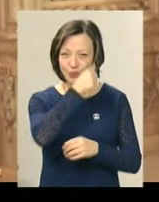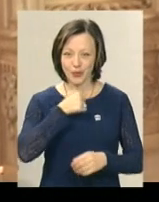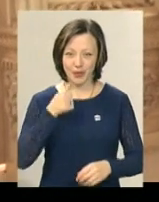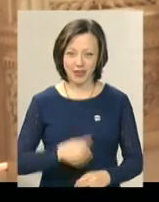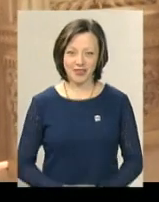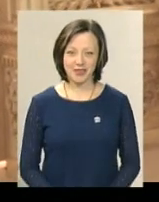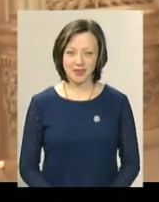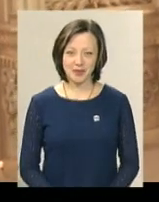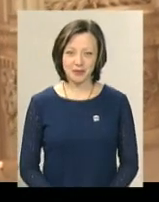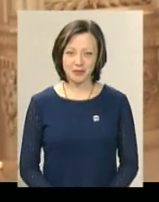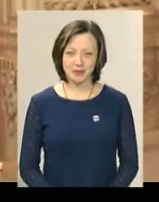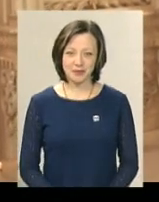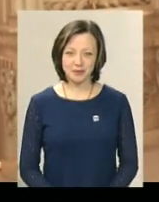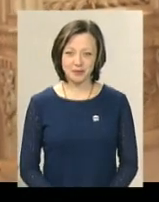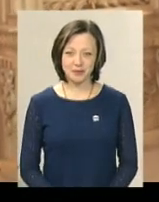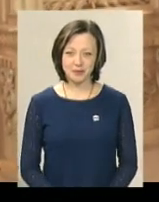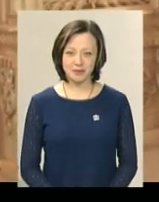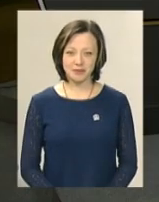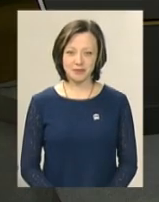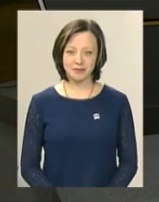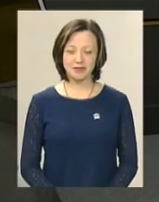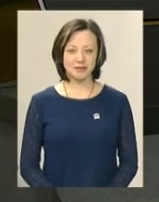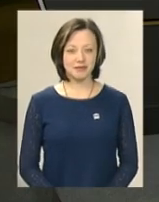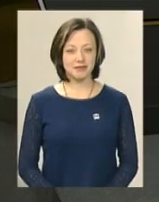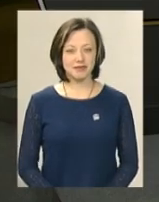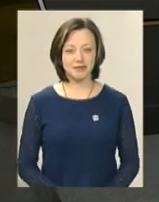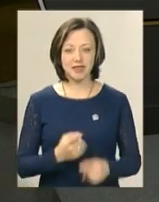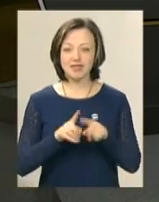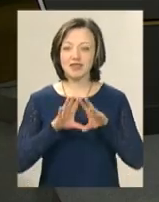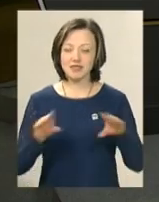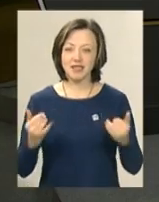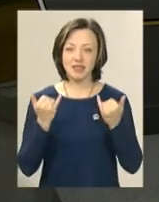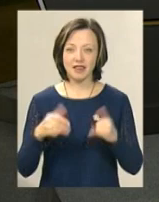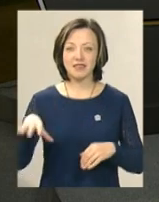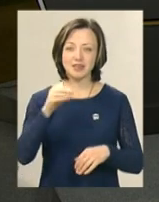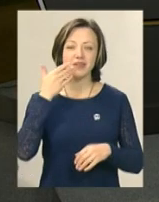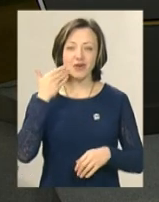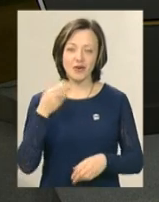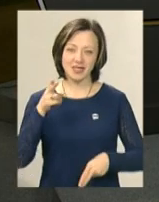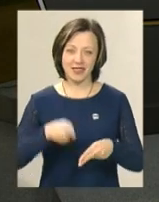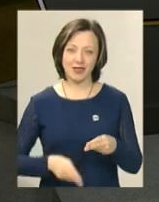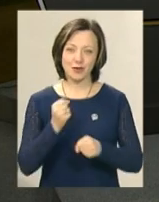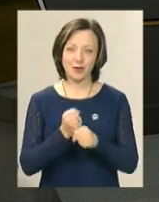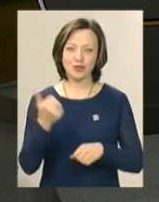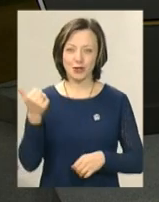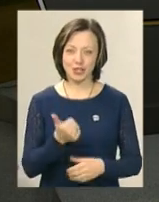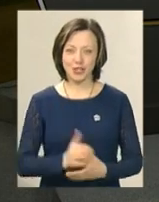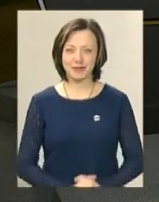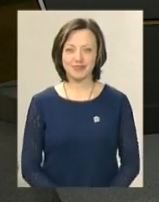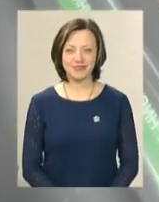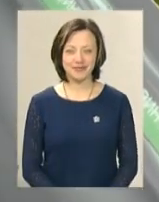Паламар, Іван Мовчан. Новини Поділля. Центр. І це все наразі. Усім легкого завершення робочого тижня.